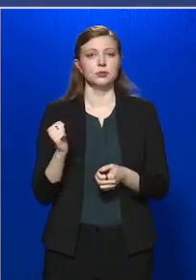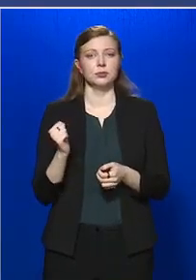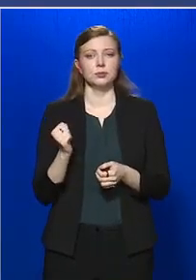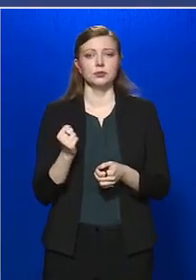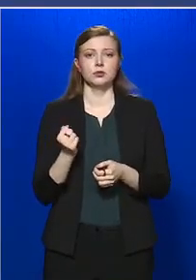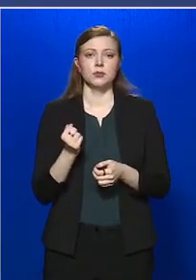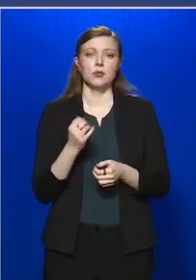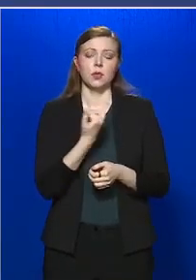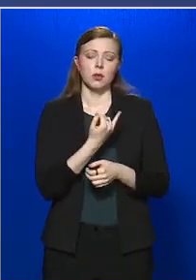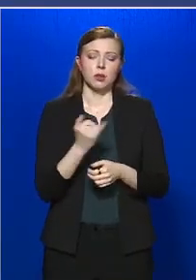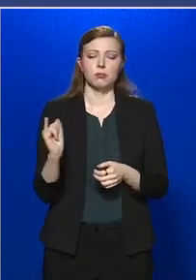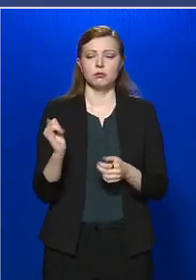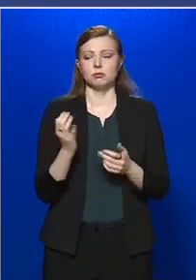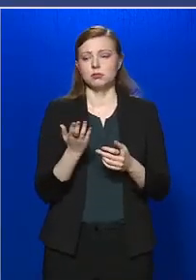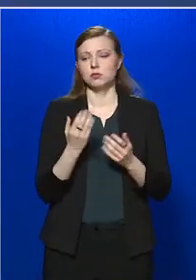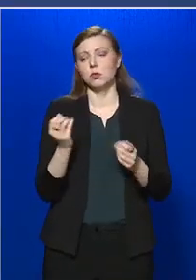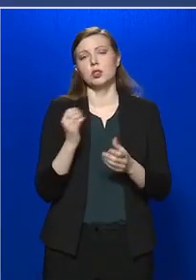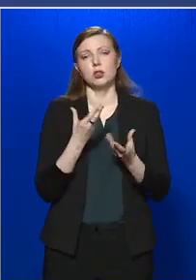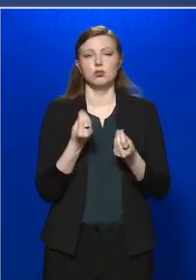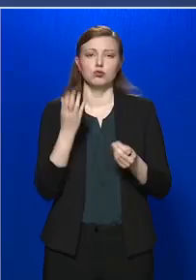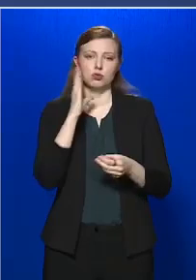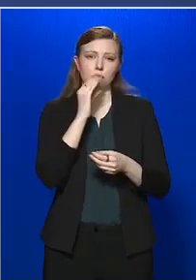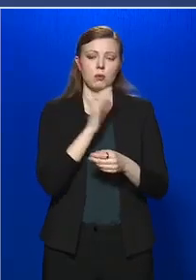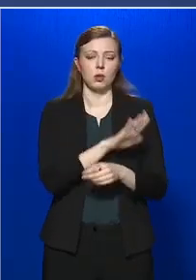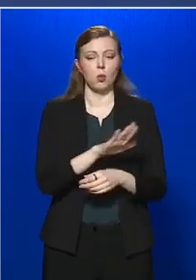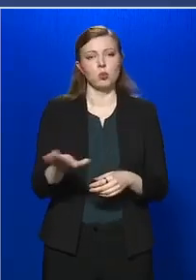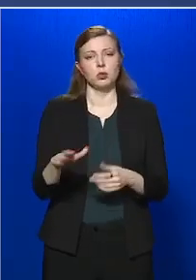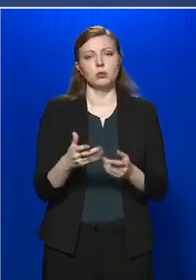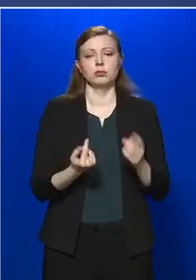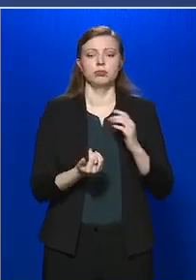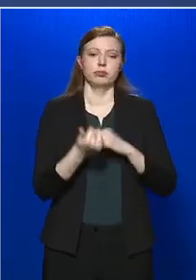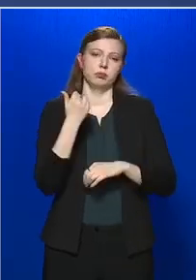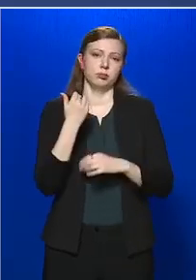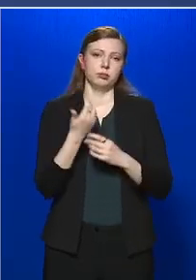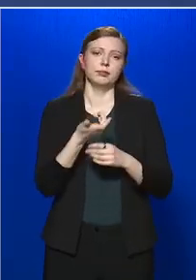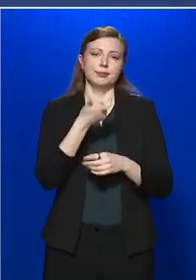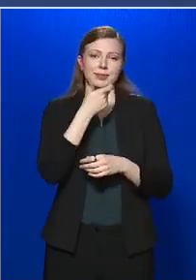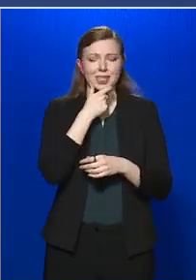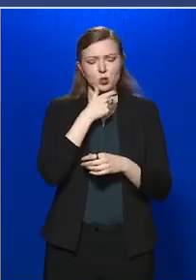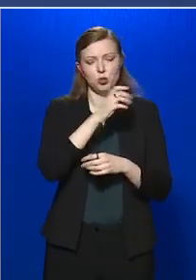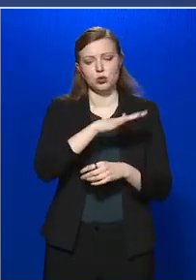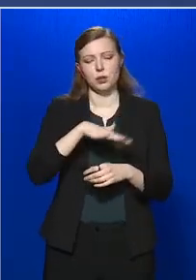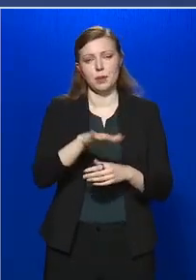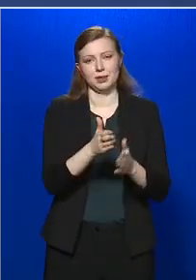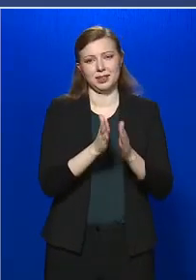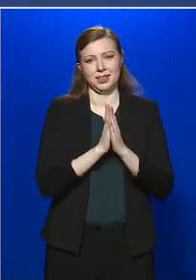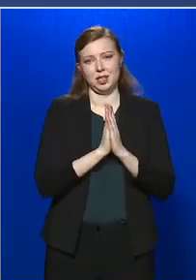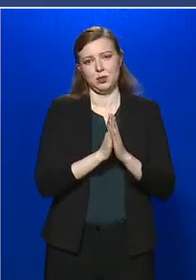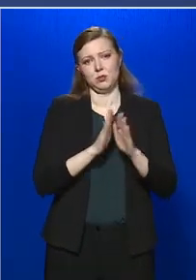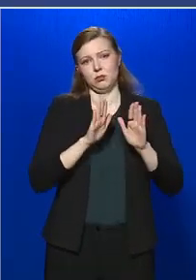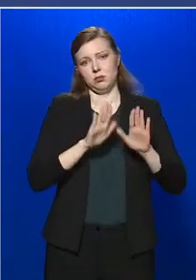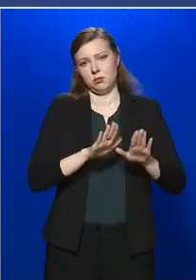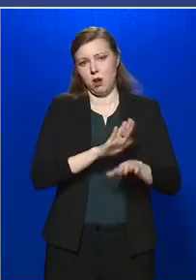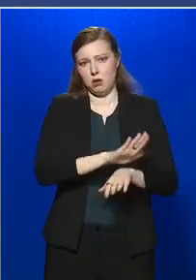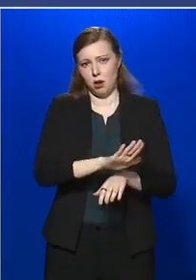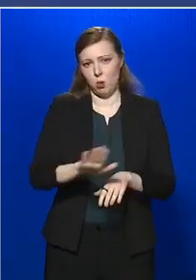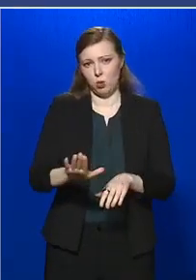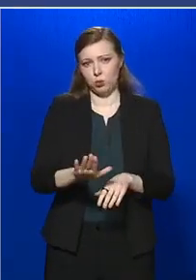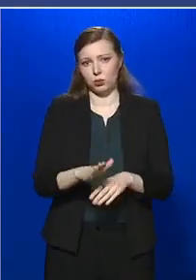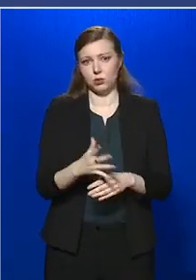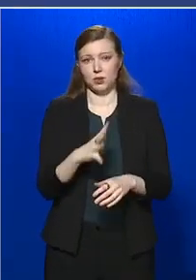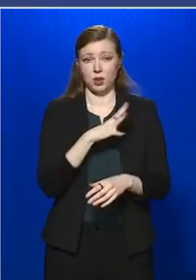otthonunkban vagyunk, elsősorban az idősek, akiket kérünk, hogy maradjanak otthon, hiszen